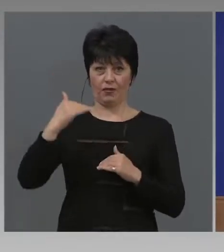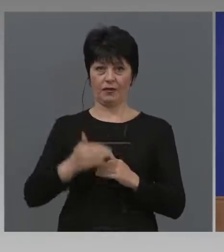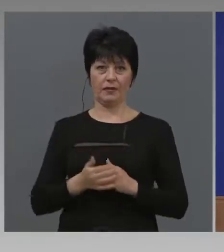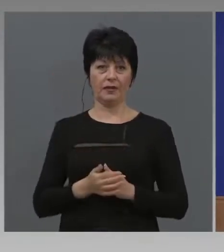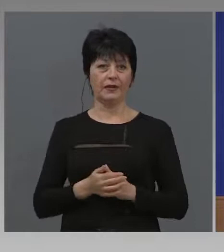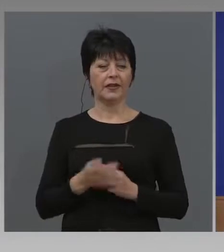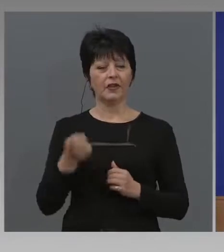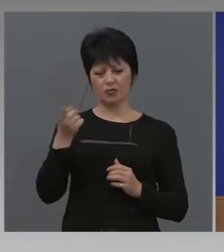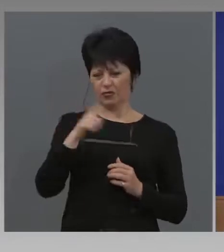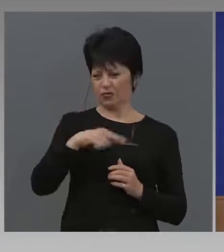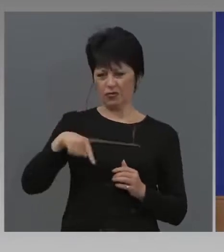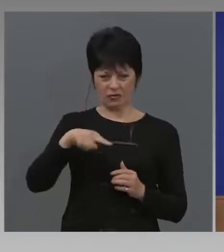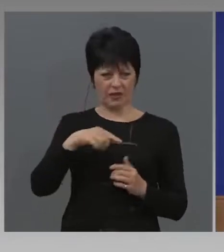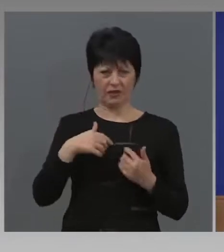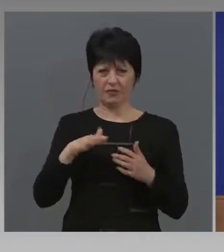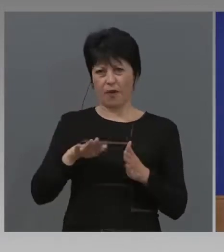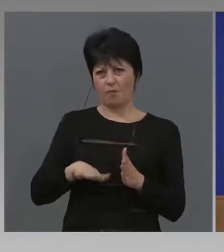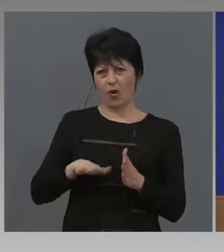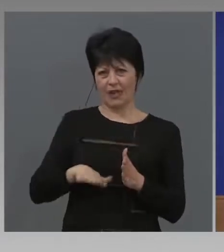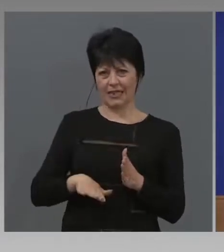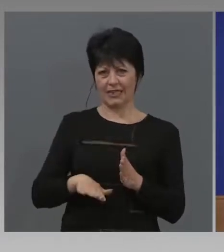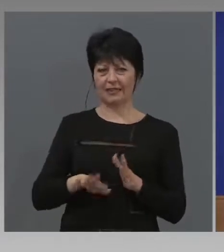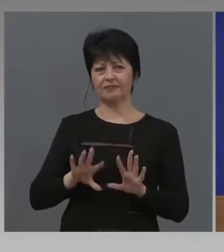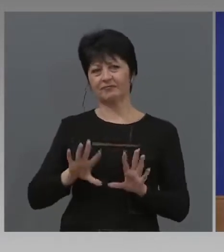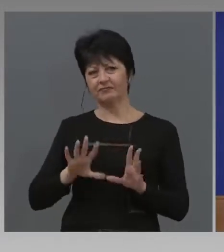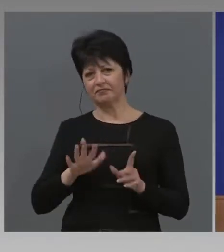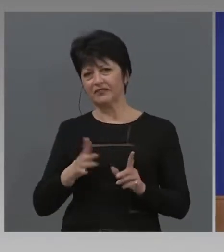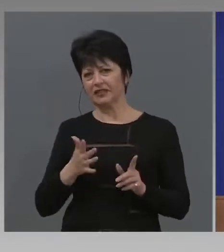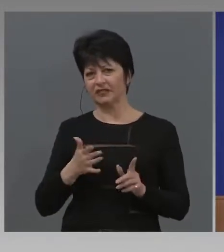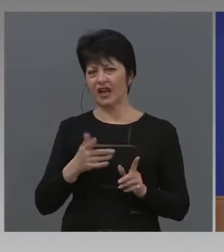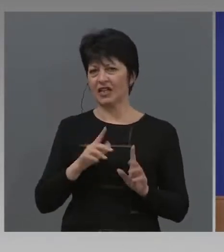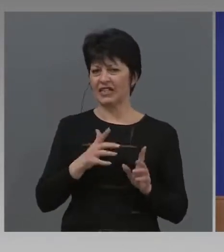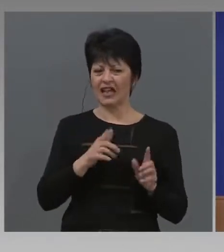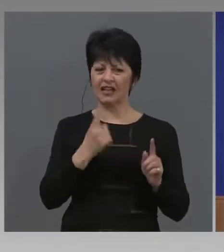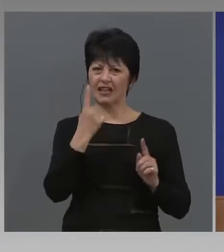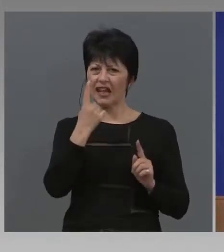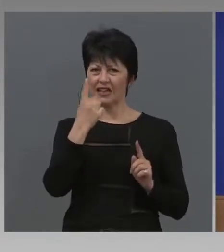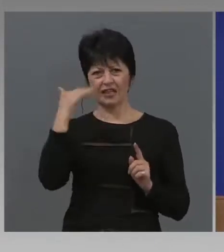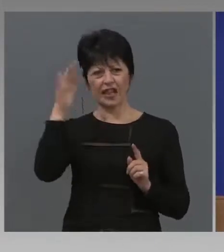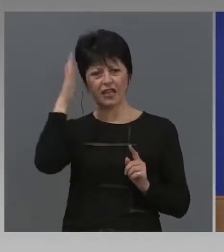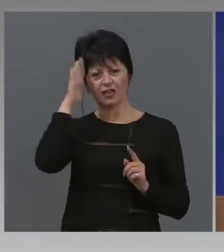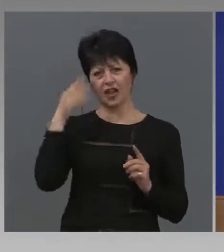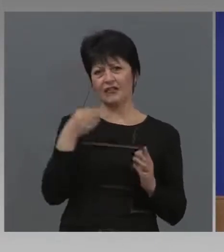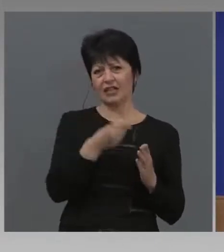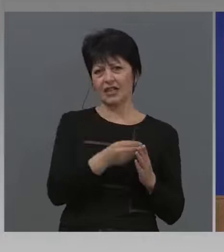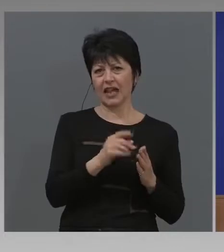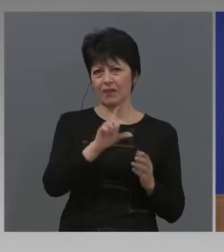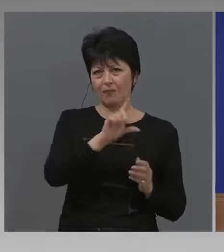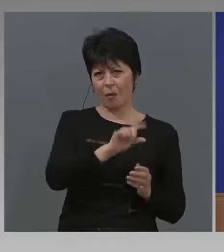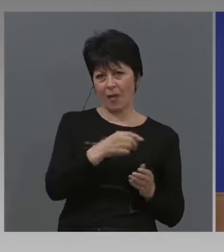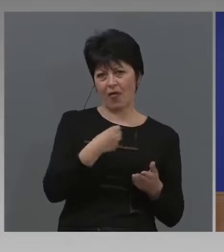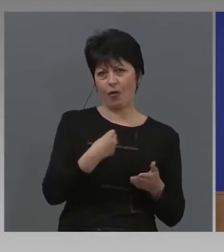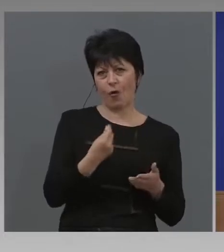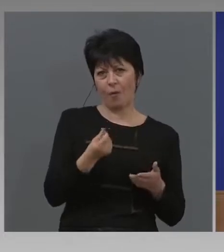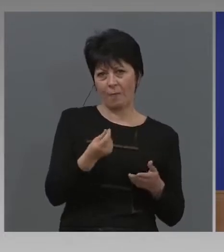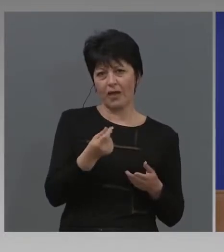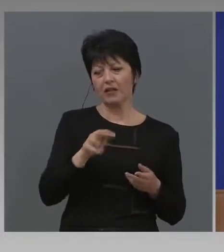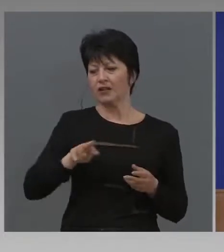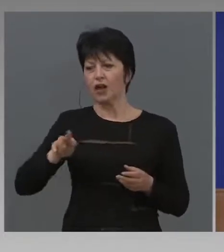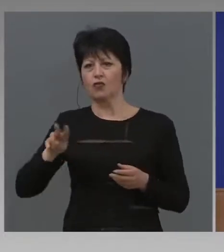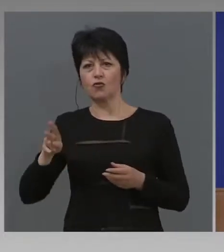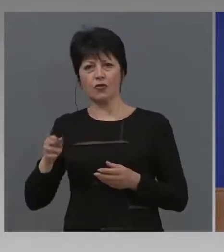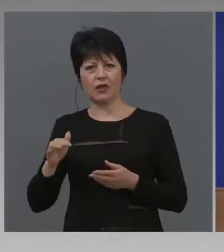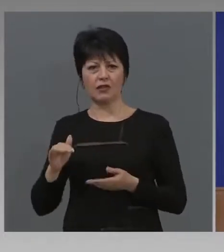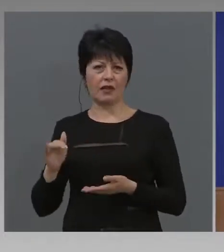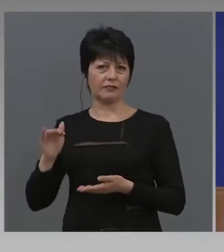по-ниски рейтинг. Си речи, за едните се дават такива пари, за другите еди какви си. Само, че това